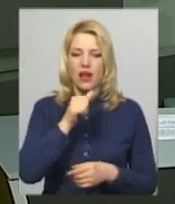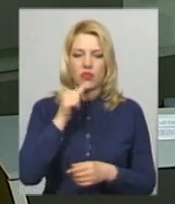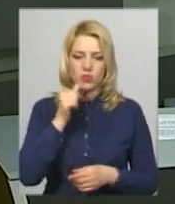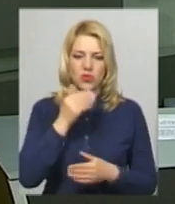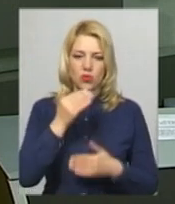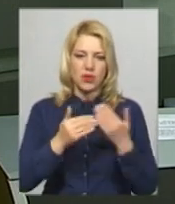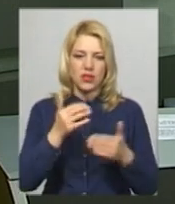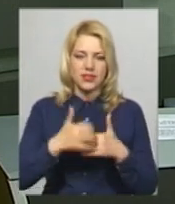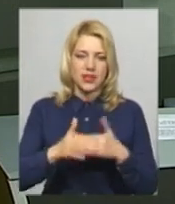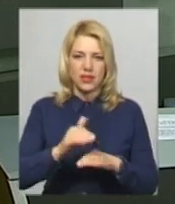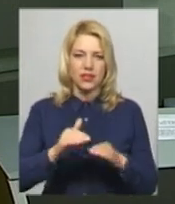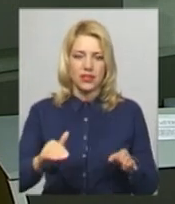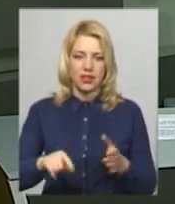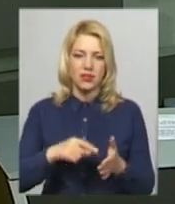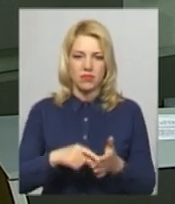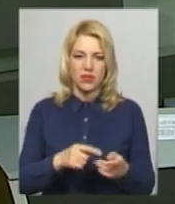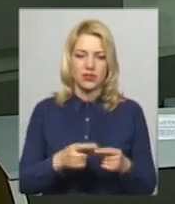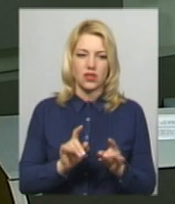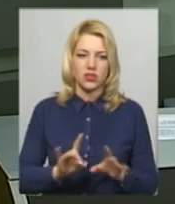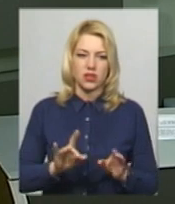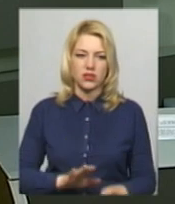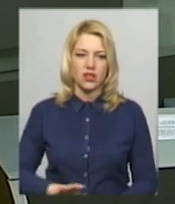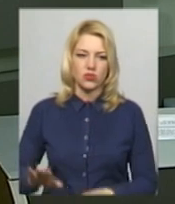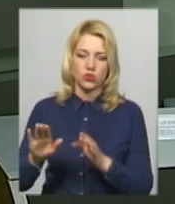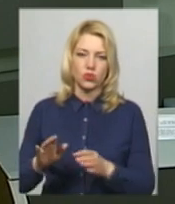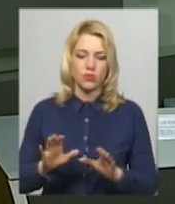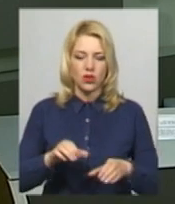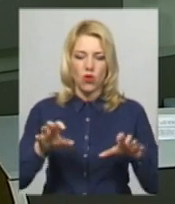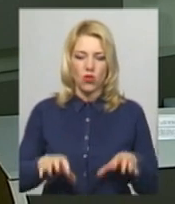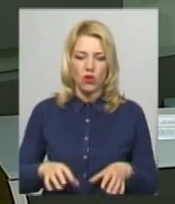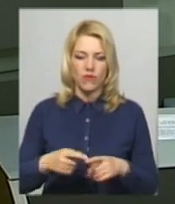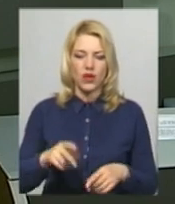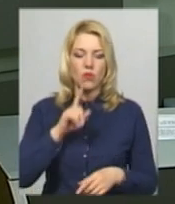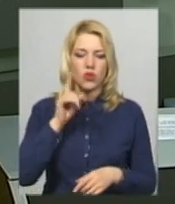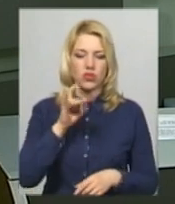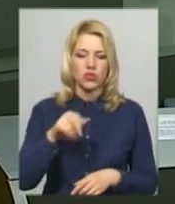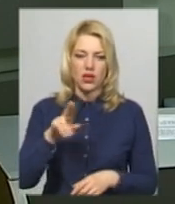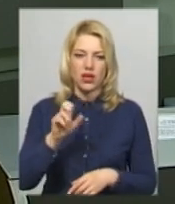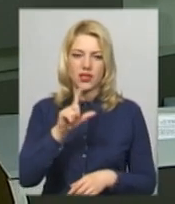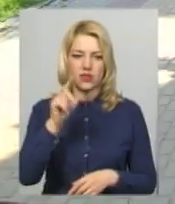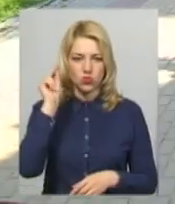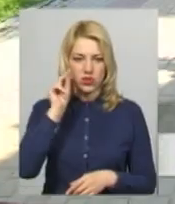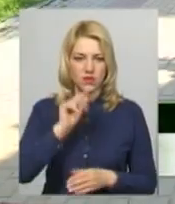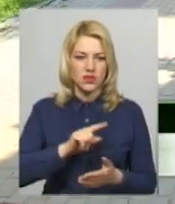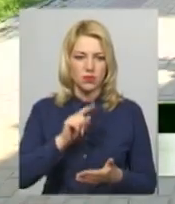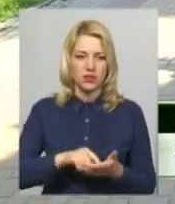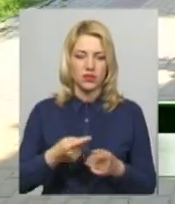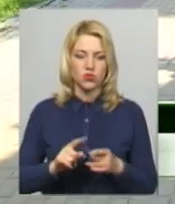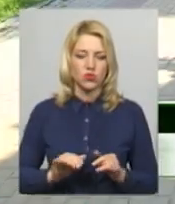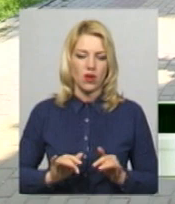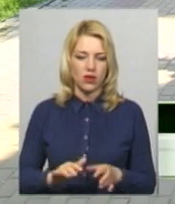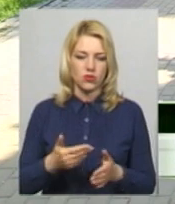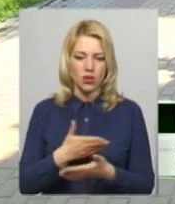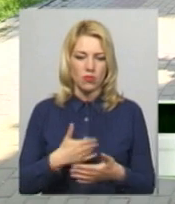школярів міста. Розповідає заступник голови молодіжної громадської ради з учнівських питань Мирослава Деліта. Цю акцію ми